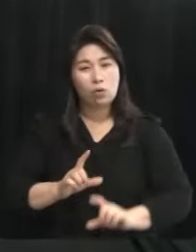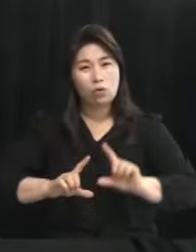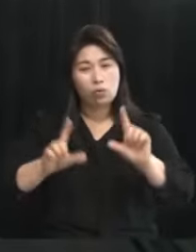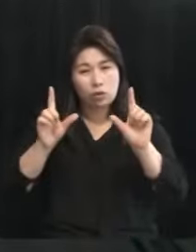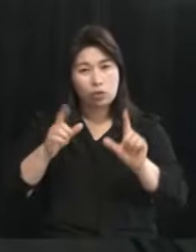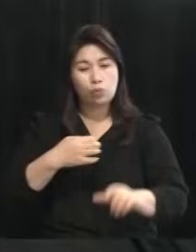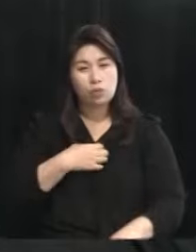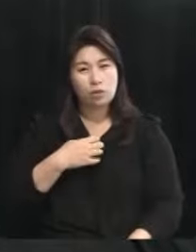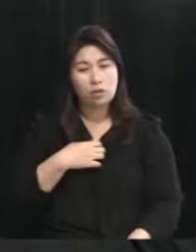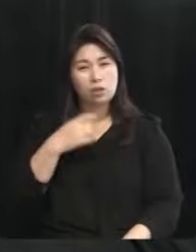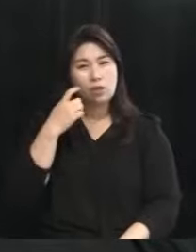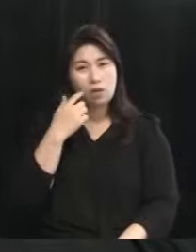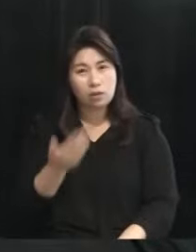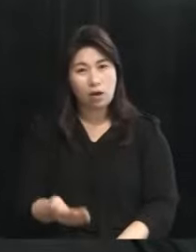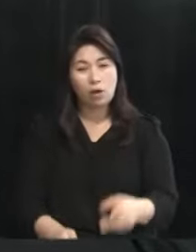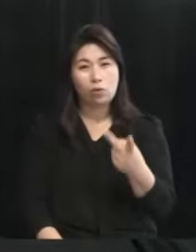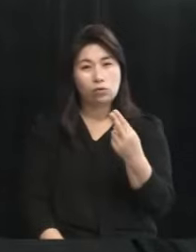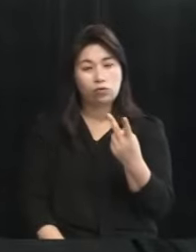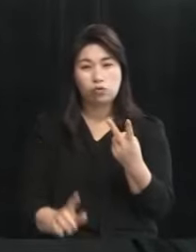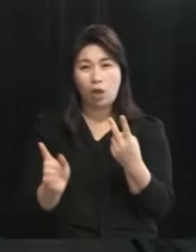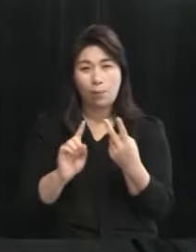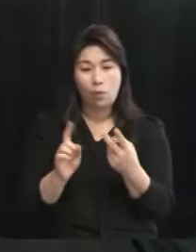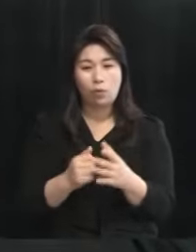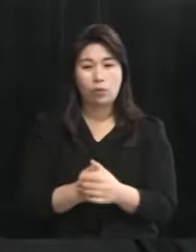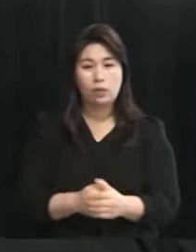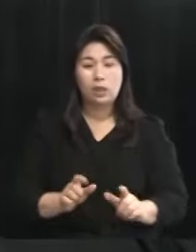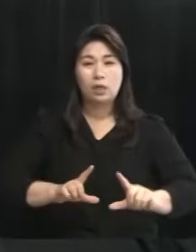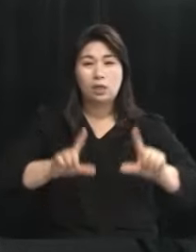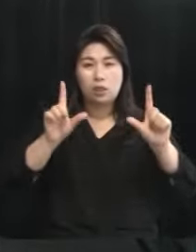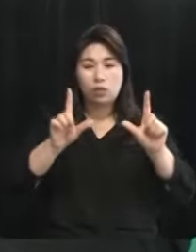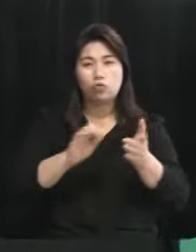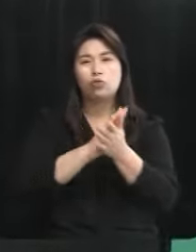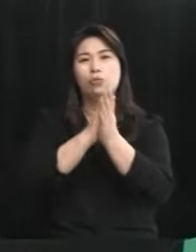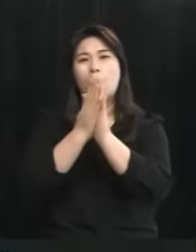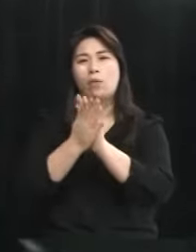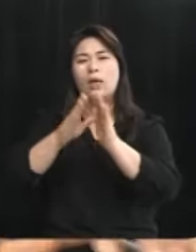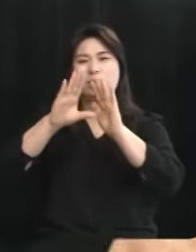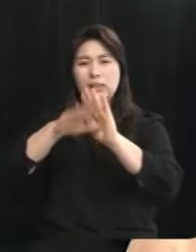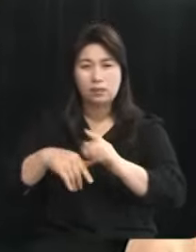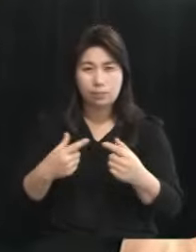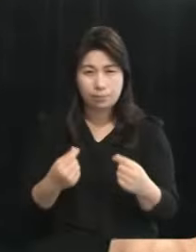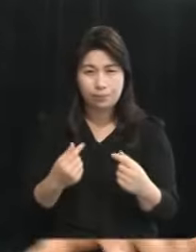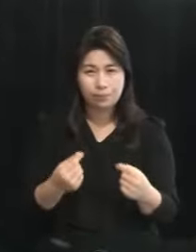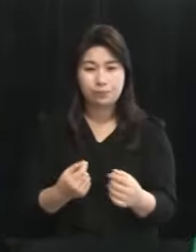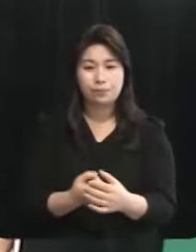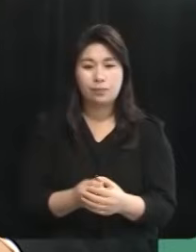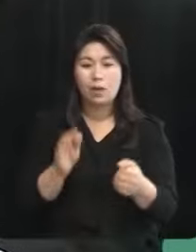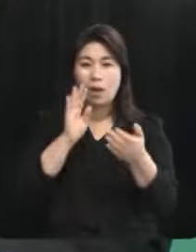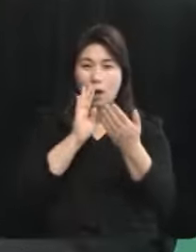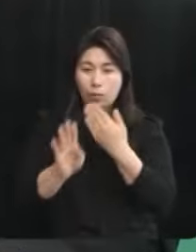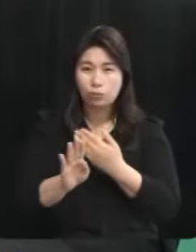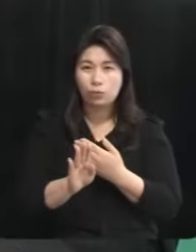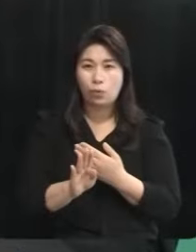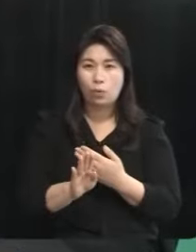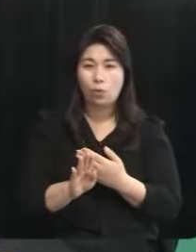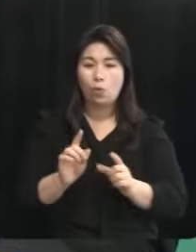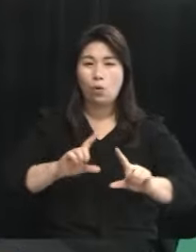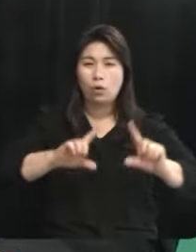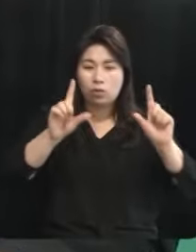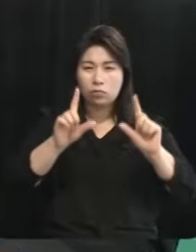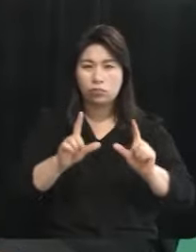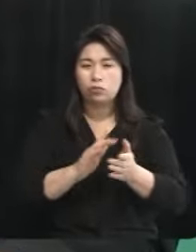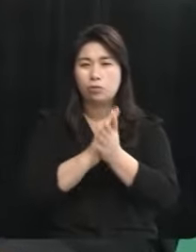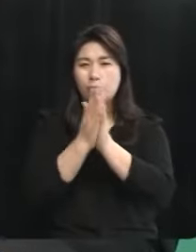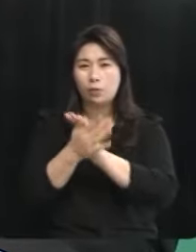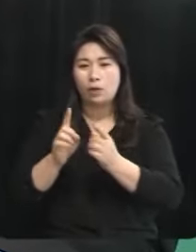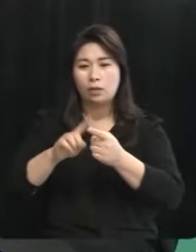문제로 봐야 할까요? 지금 기후변화의 시기는 맞습니다 그래서 우리가 앞으로 이 기후변화에 어떻게 대응을